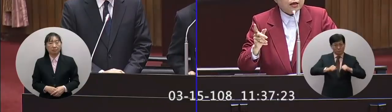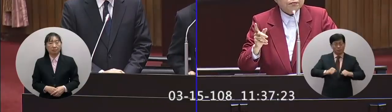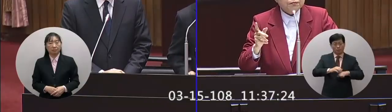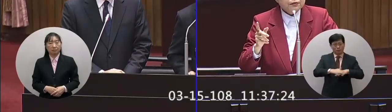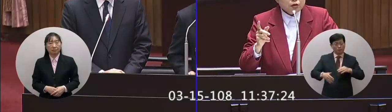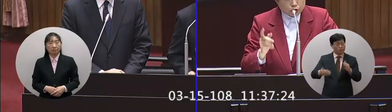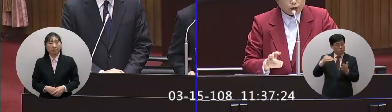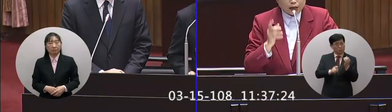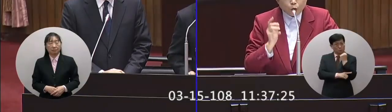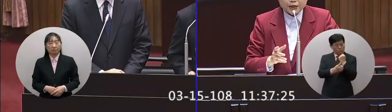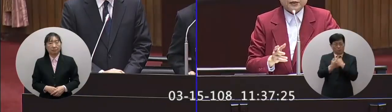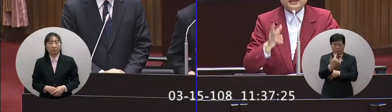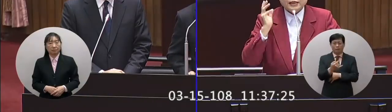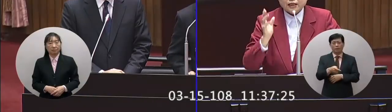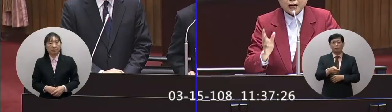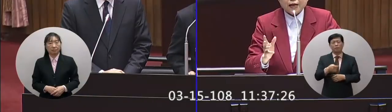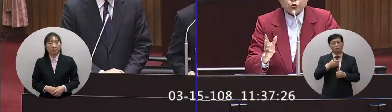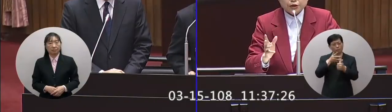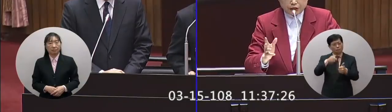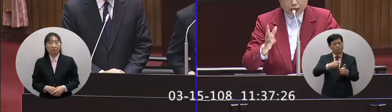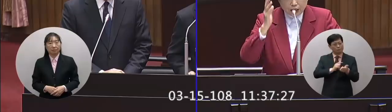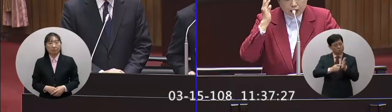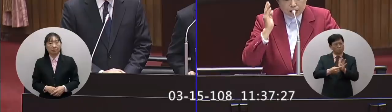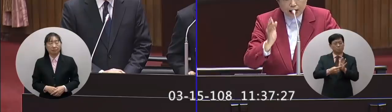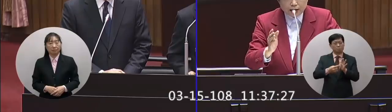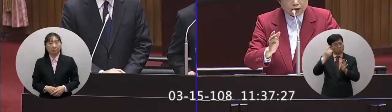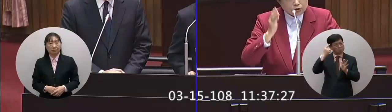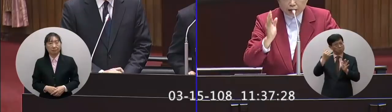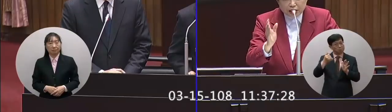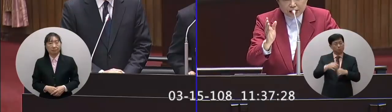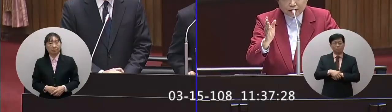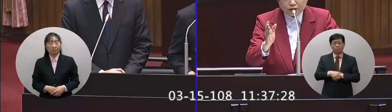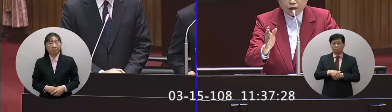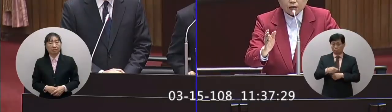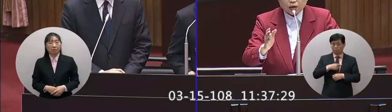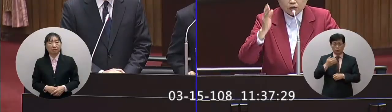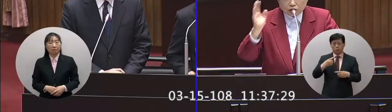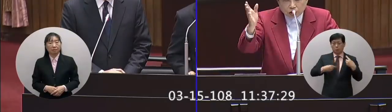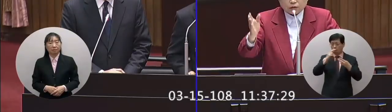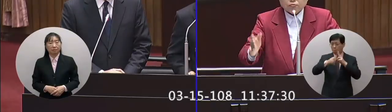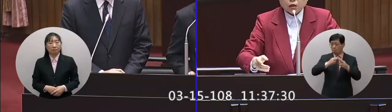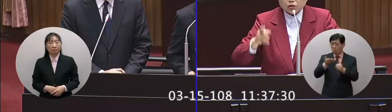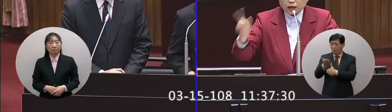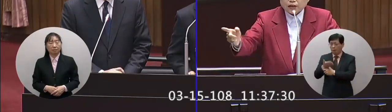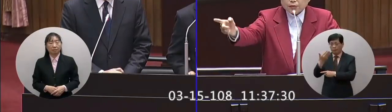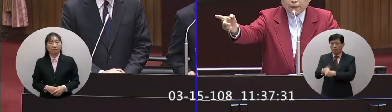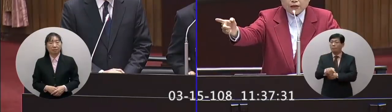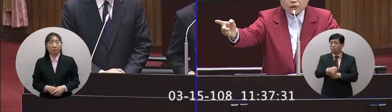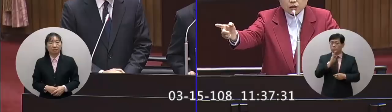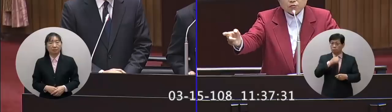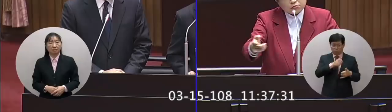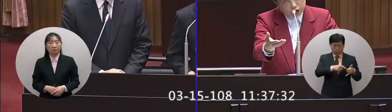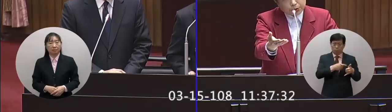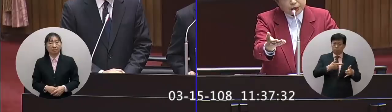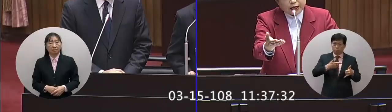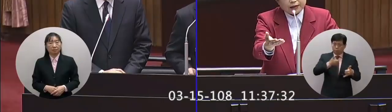最後一道防線所以我來問你們是這個態度問題殺人者隨機殺人者致死這個人是不是